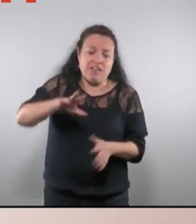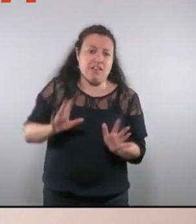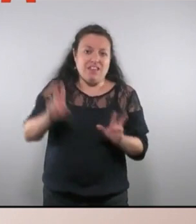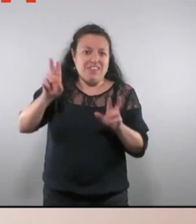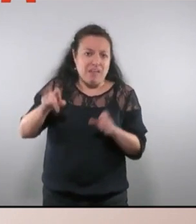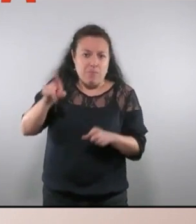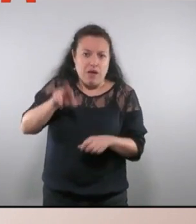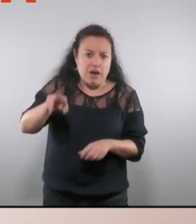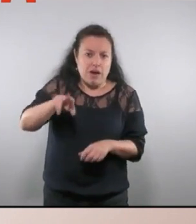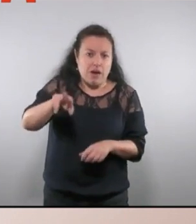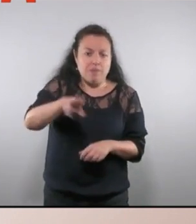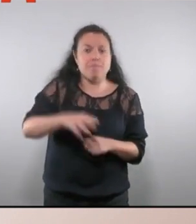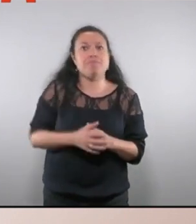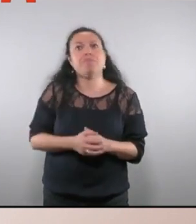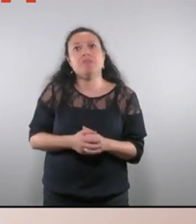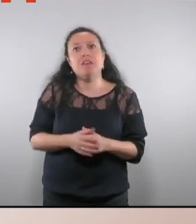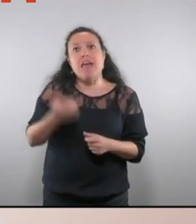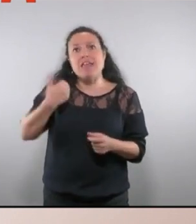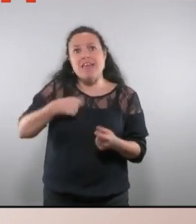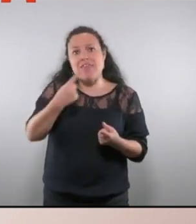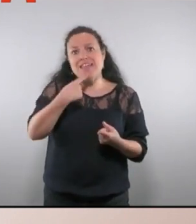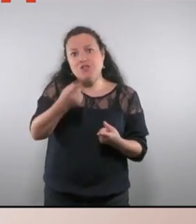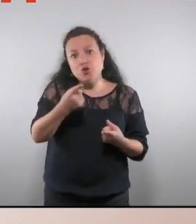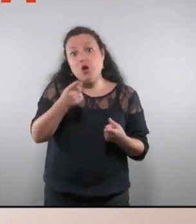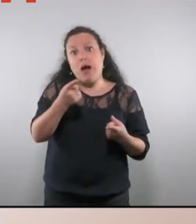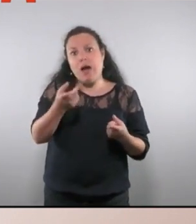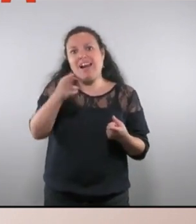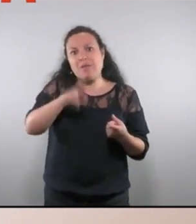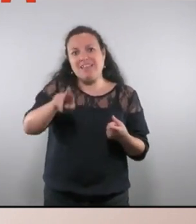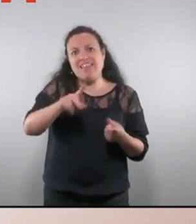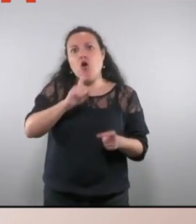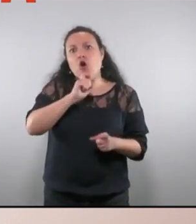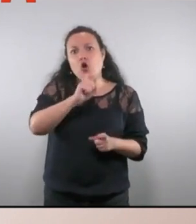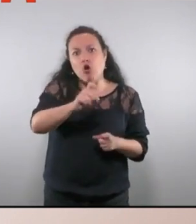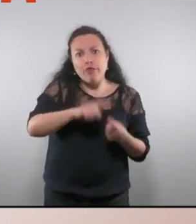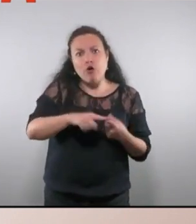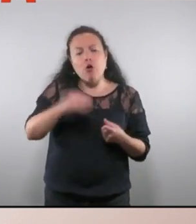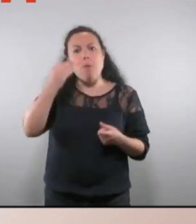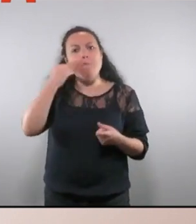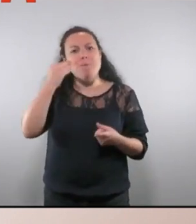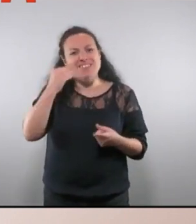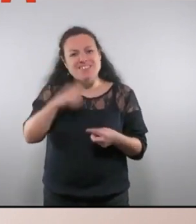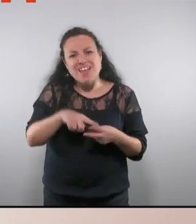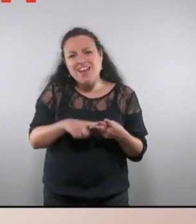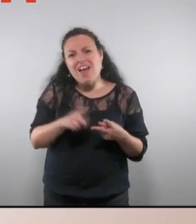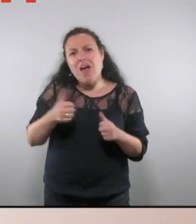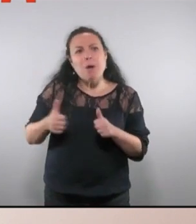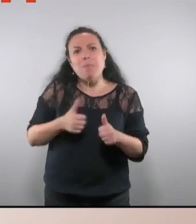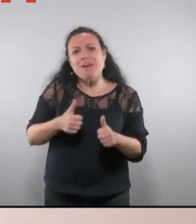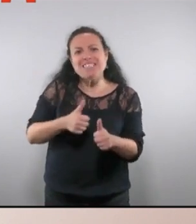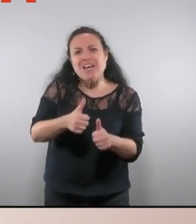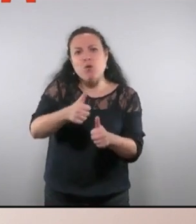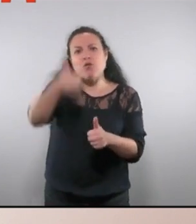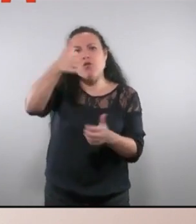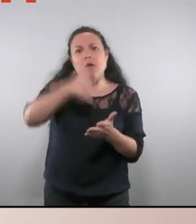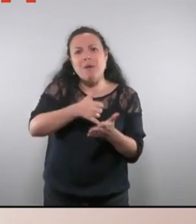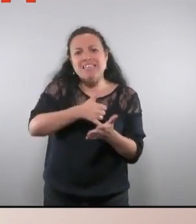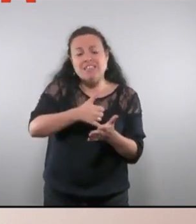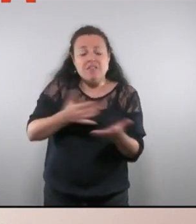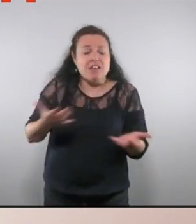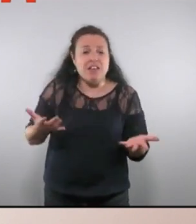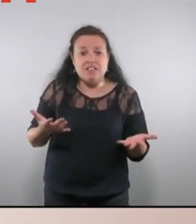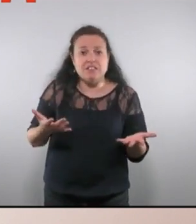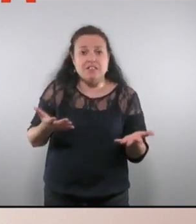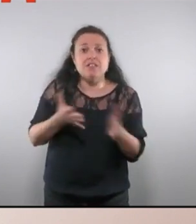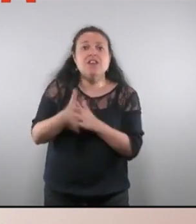Parlament, marcat a reiteri una vegada i una altra sobre l'odi, sobre la mentida i sobre la persecució dels més dèbils. Per tant,